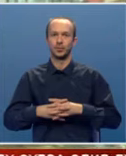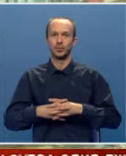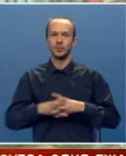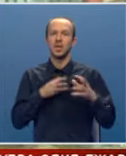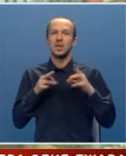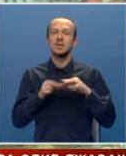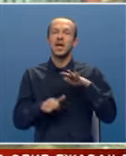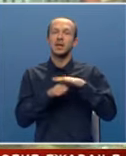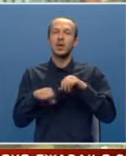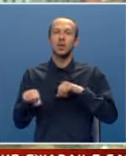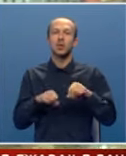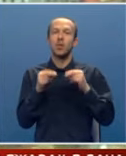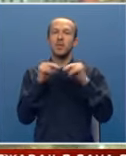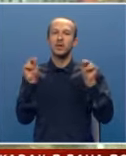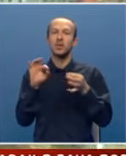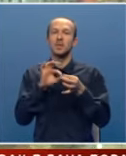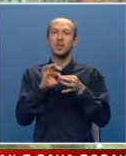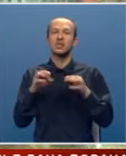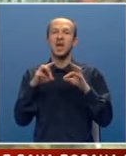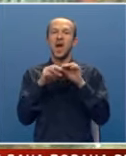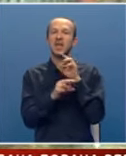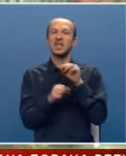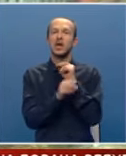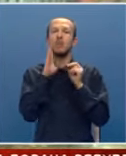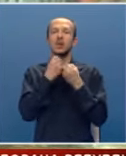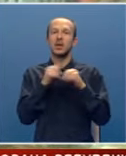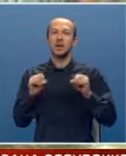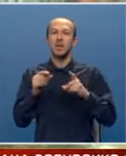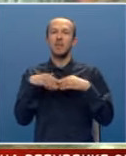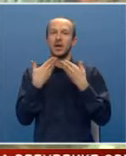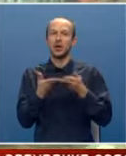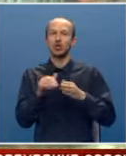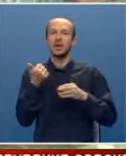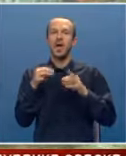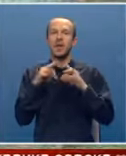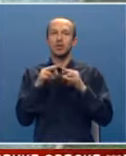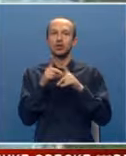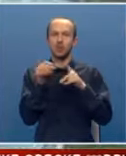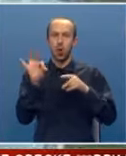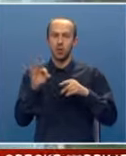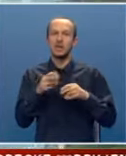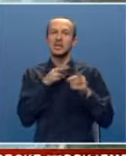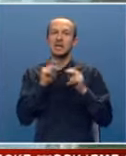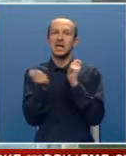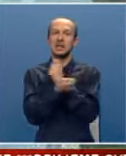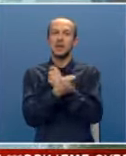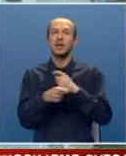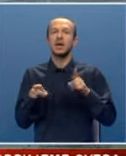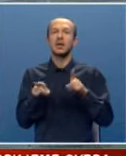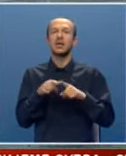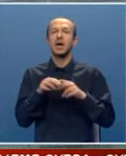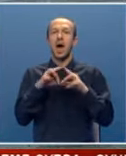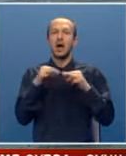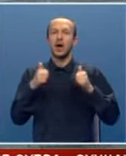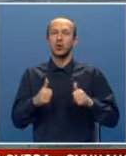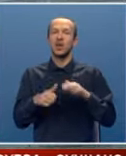Za generalnog direktora obaveštajno-bezbijednostne agencije Bosni i Hercegovine predložen je Almir Đuvo za zamjenjika Risto Zarić,